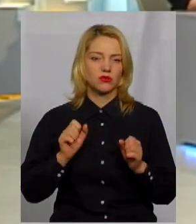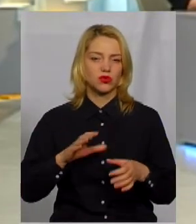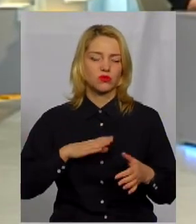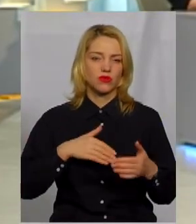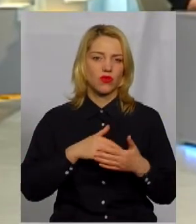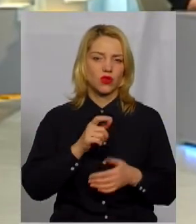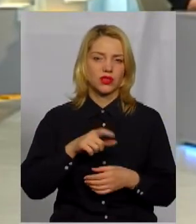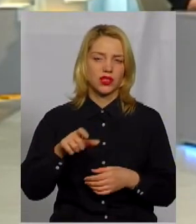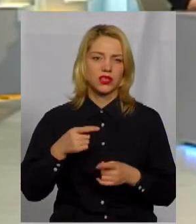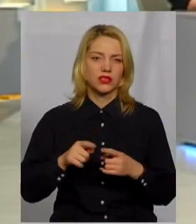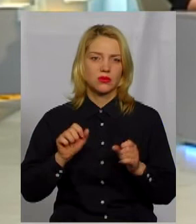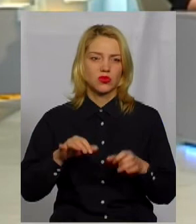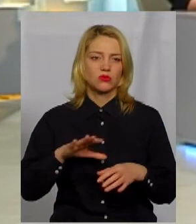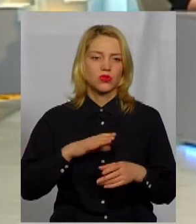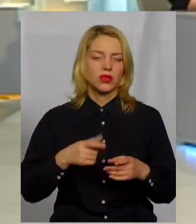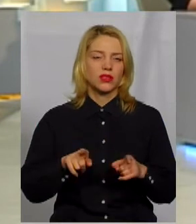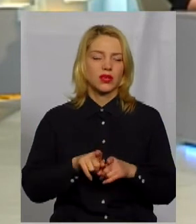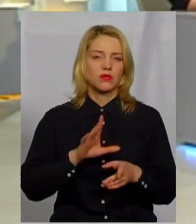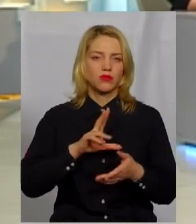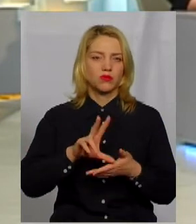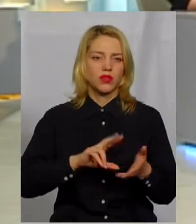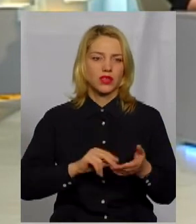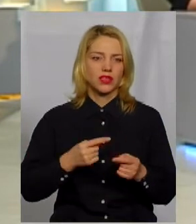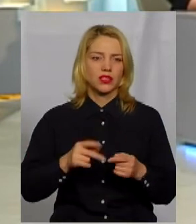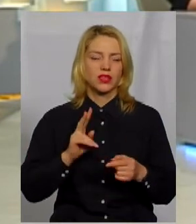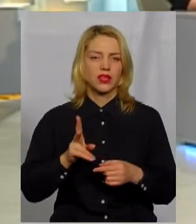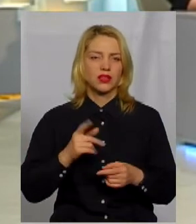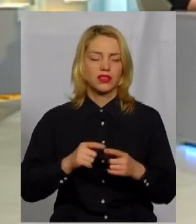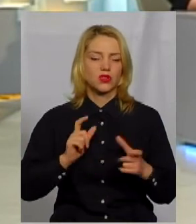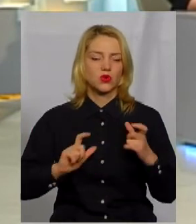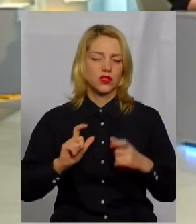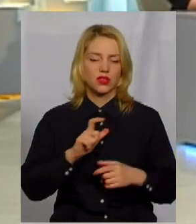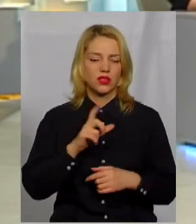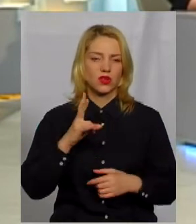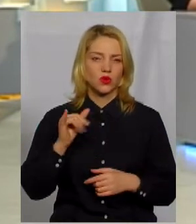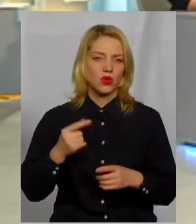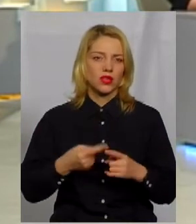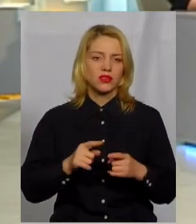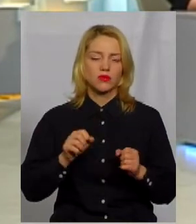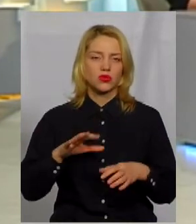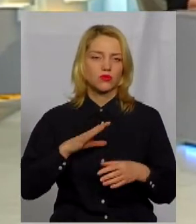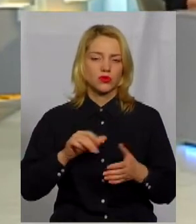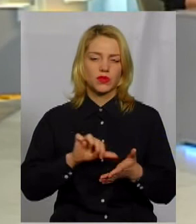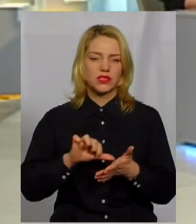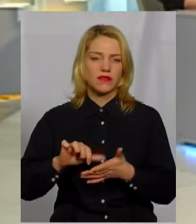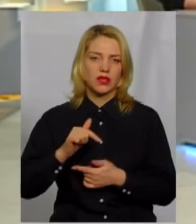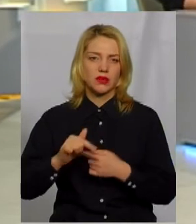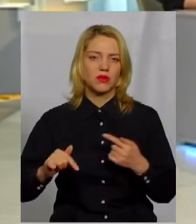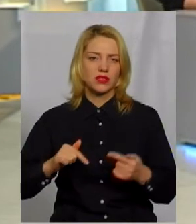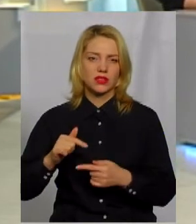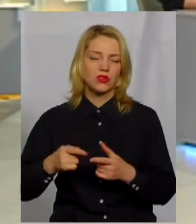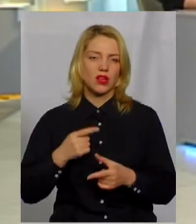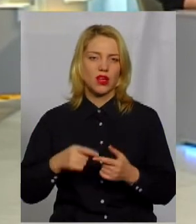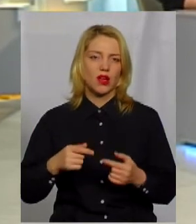волонтери, це, ось у нас був приклад співпраці з тими ж самими навіть студентами ХНУ, і це можуть бути там представники бізнесу або влади.